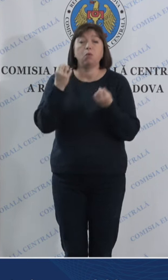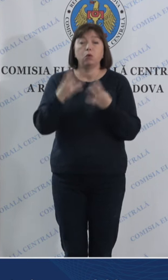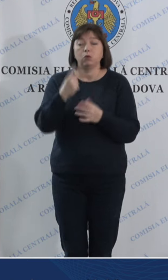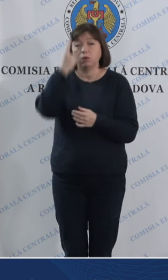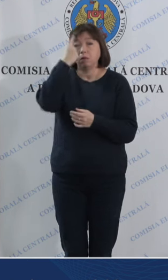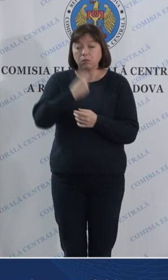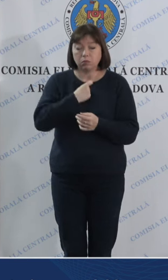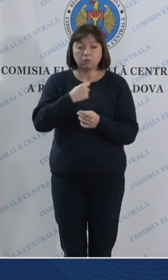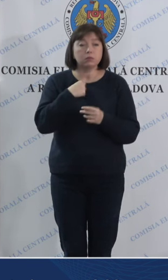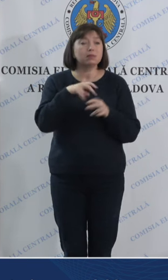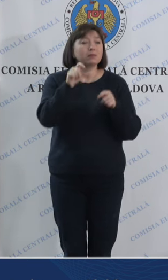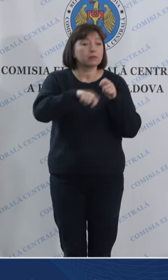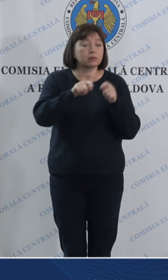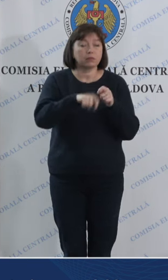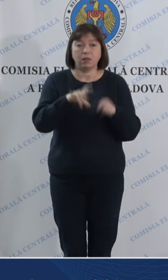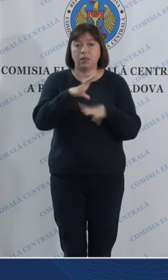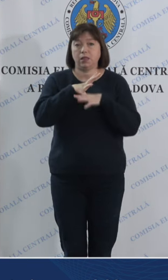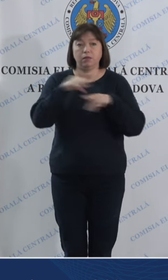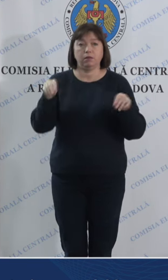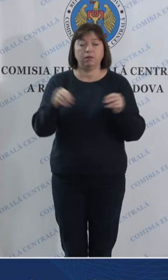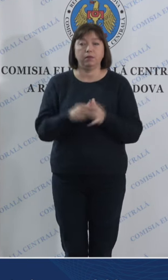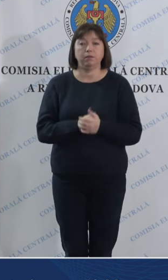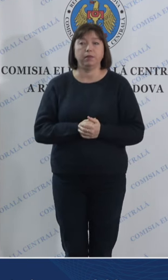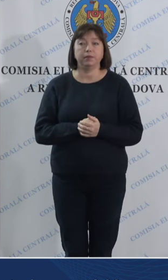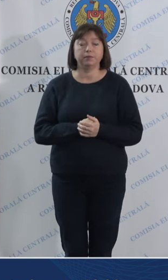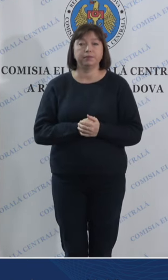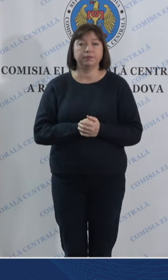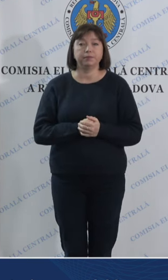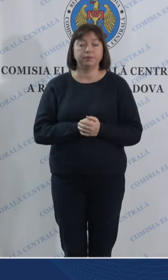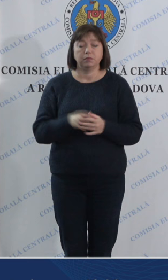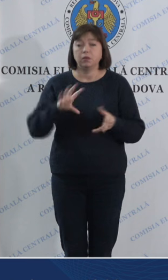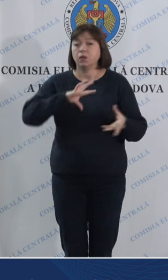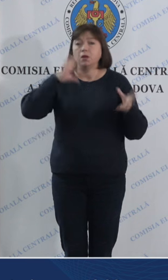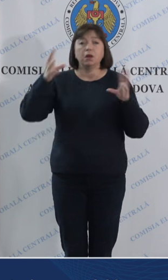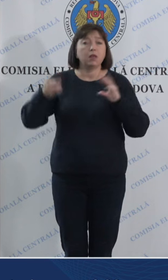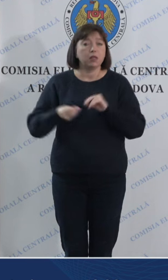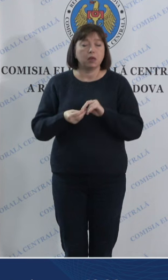documentării de către colaboratorii Inspectoratului de Poliție. În rest,